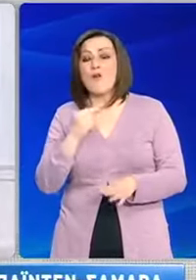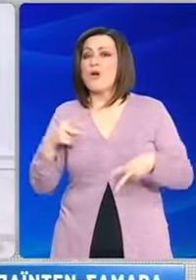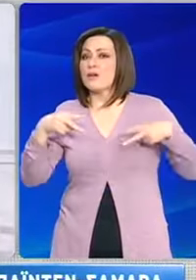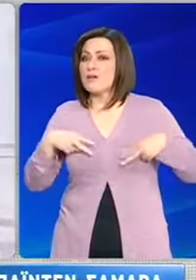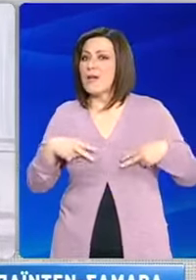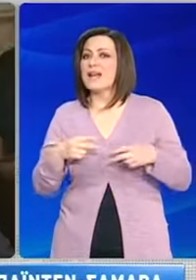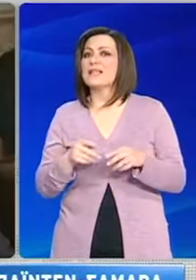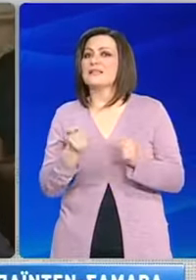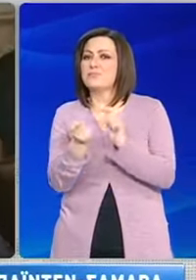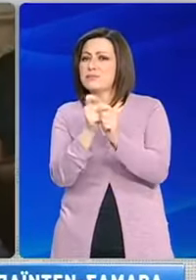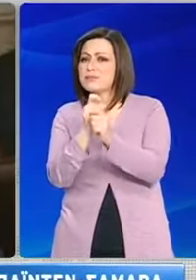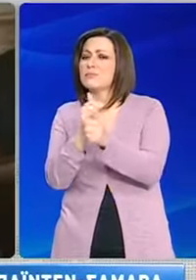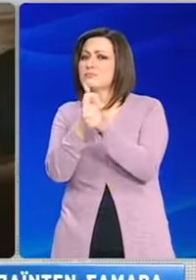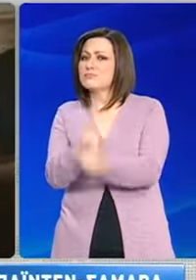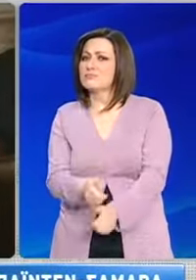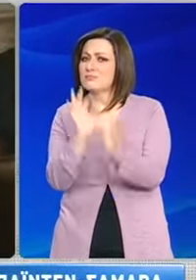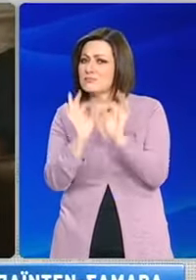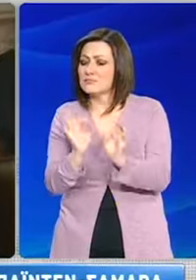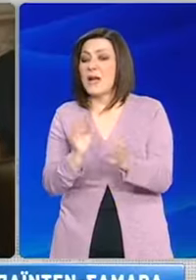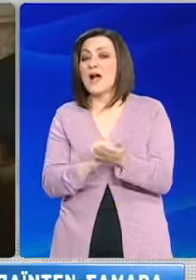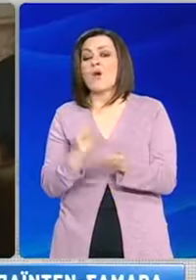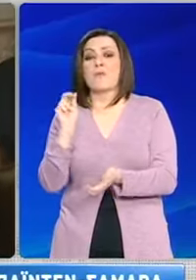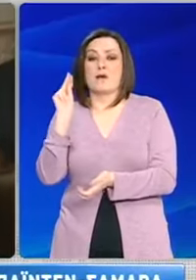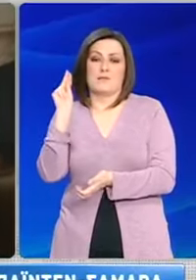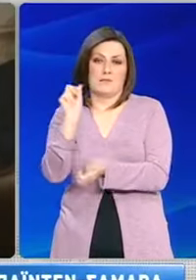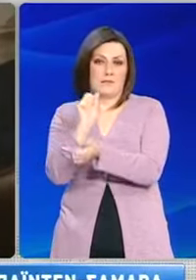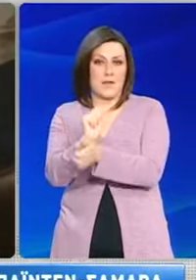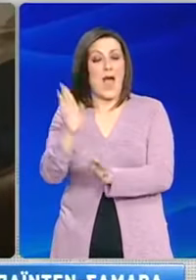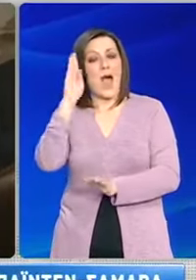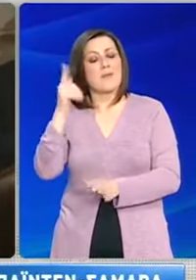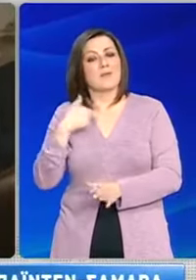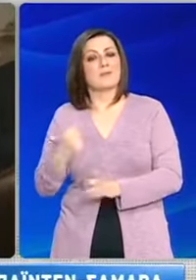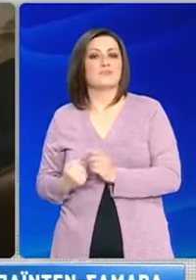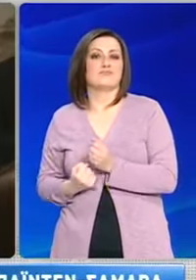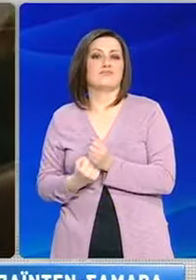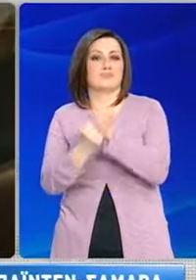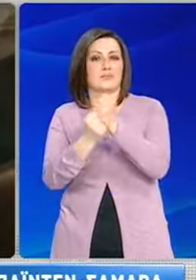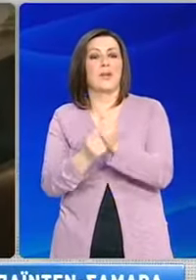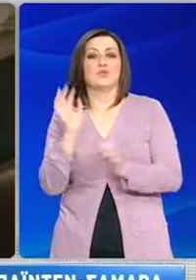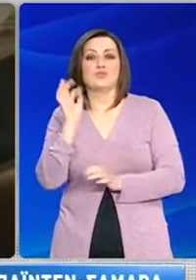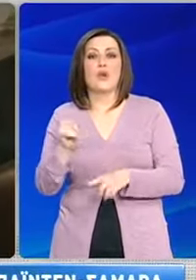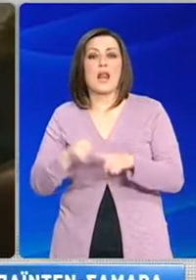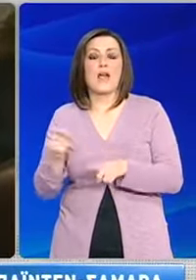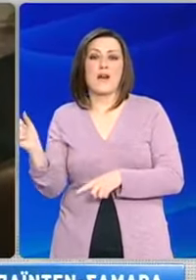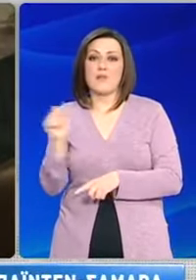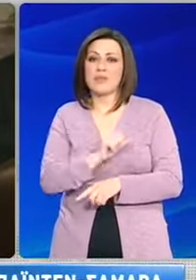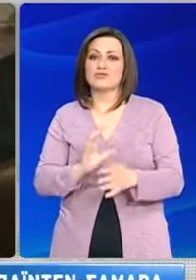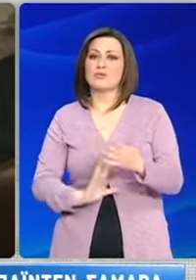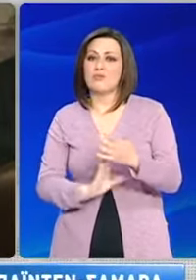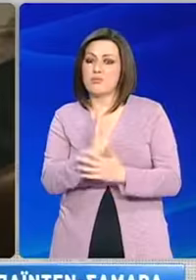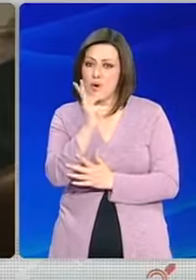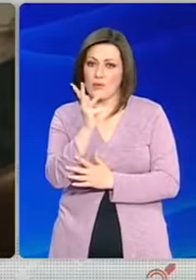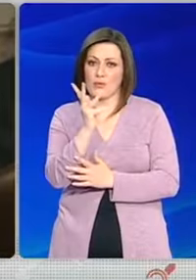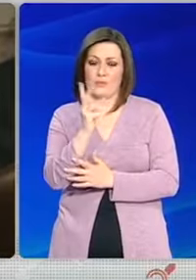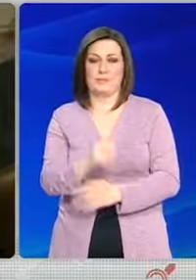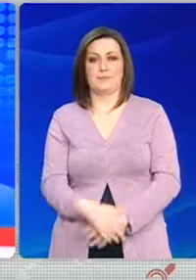μεταρρυθμίσεις της, ενώ δεσμεύτηκε για τη διαρκή υποστήριξη των ΗΠΑ για την επιστροφή της Ελλάδος στην ανάπτυξη και την